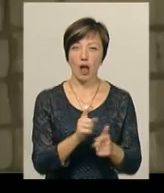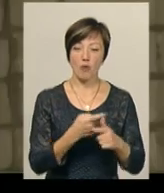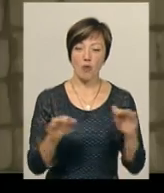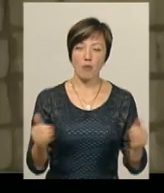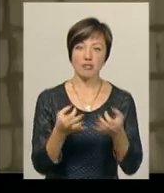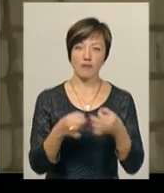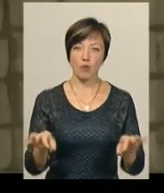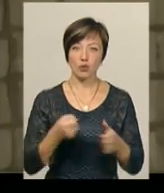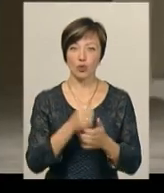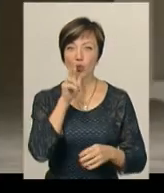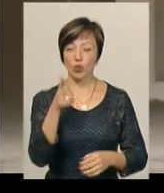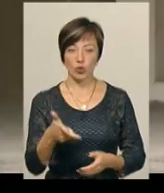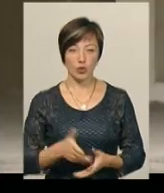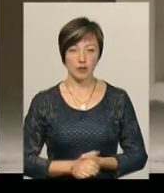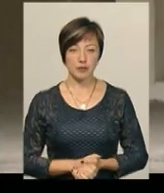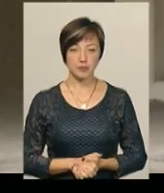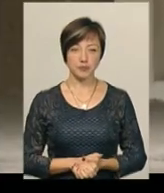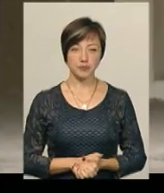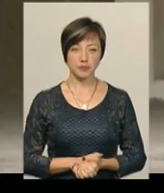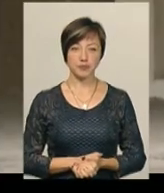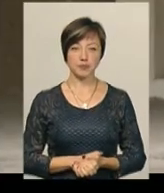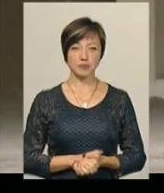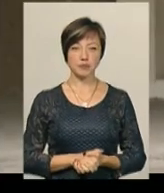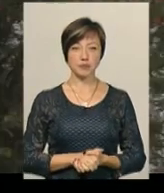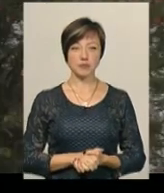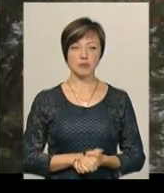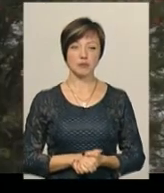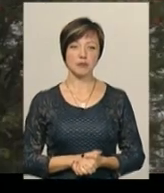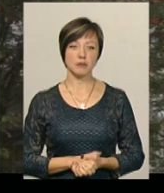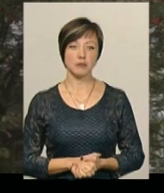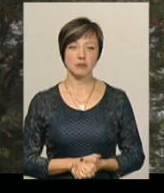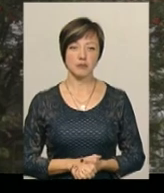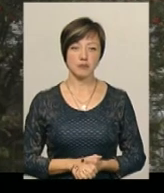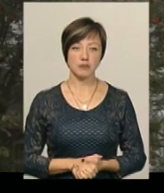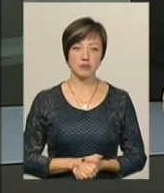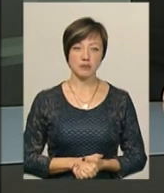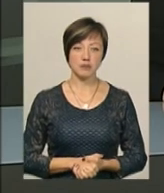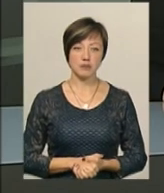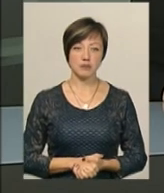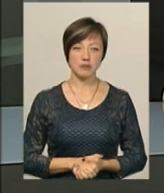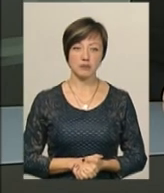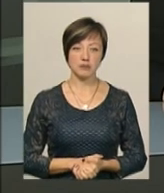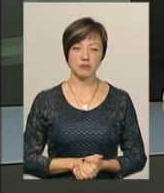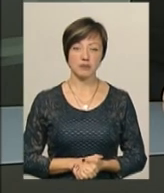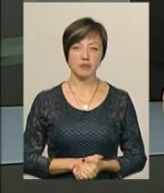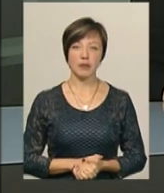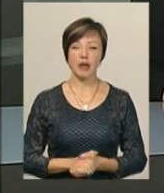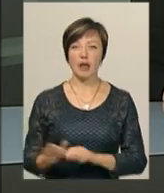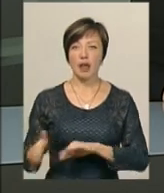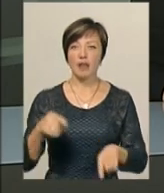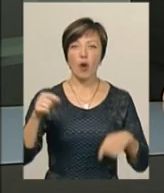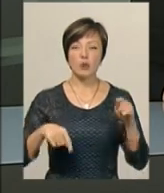обмеження волі на строк до 3 років. Дарина Денисенко, Віктор Кривий, новини, Поділля, Центр. На осінні